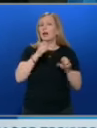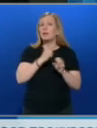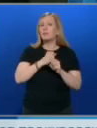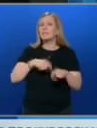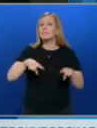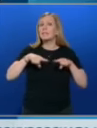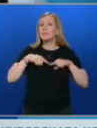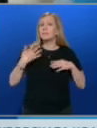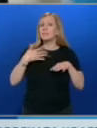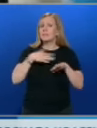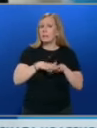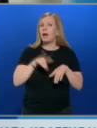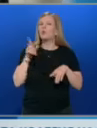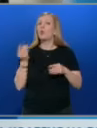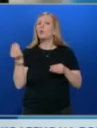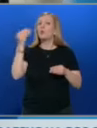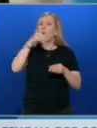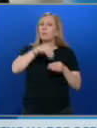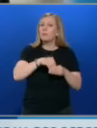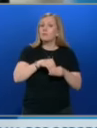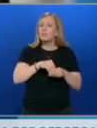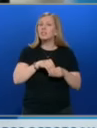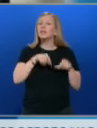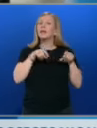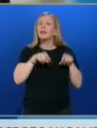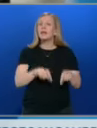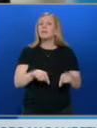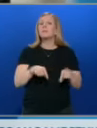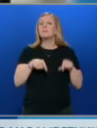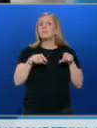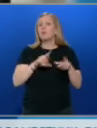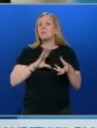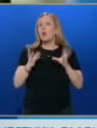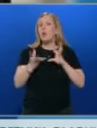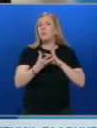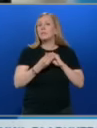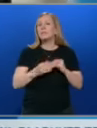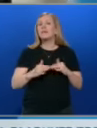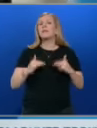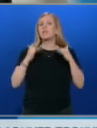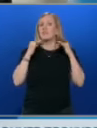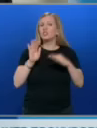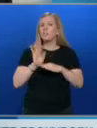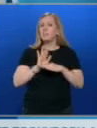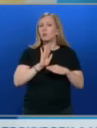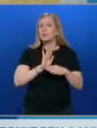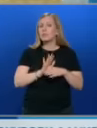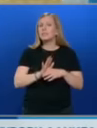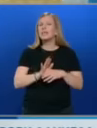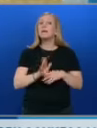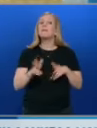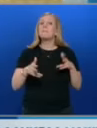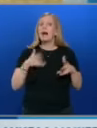и допълва, че в неговото сваляне безпрецедентно са съобединили виши политици, мафия и